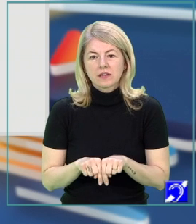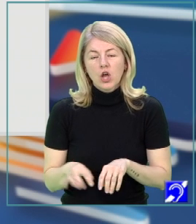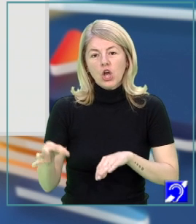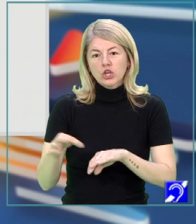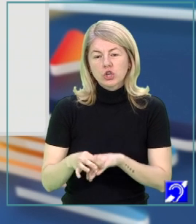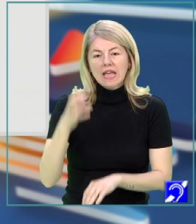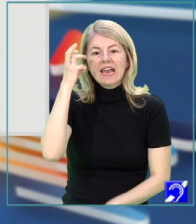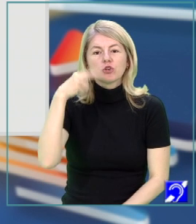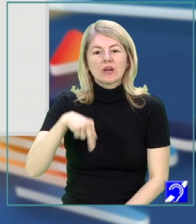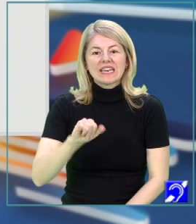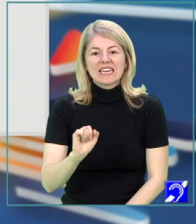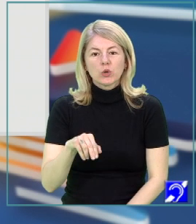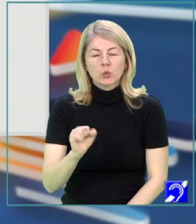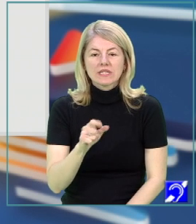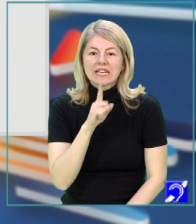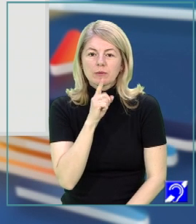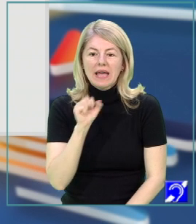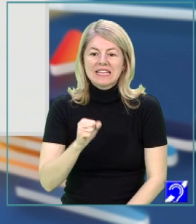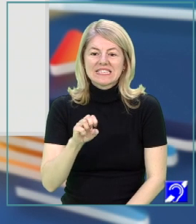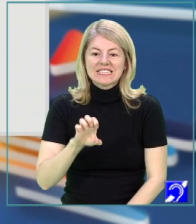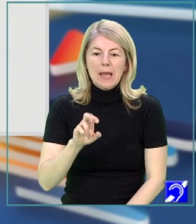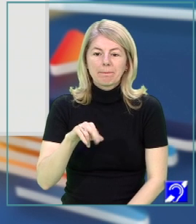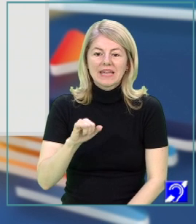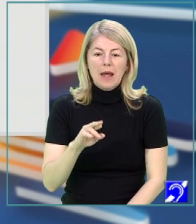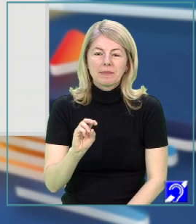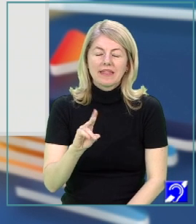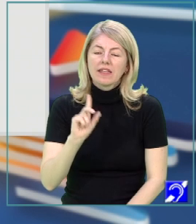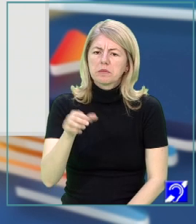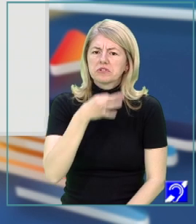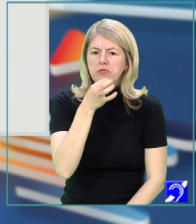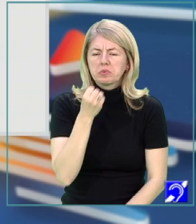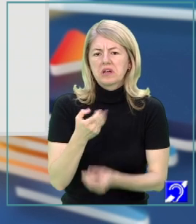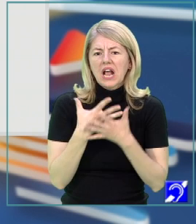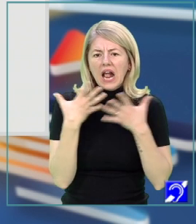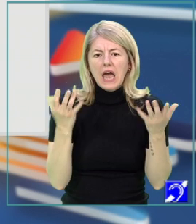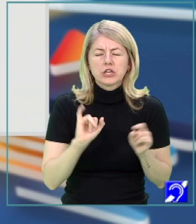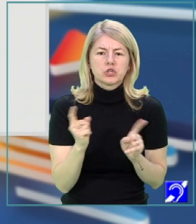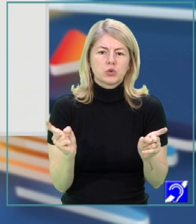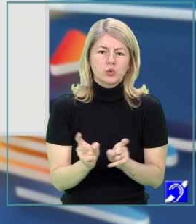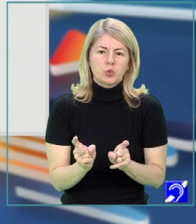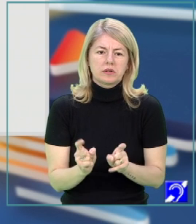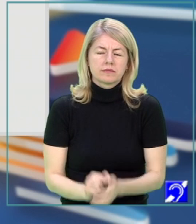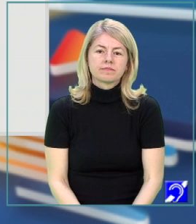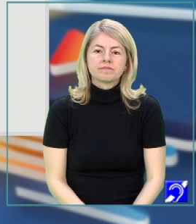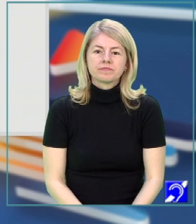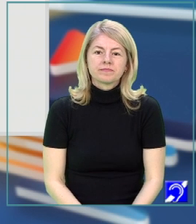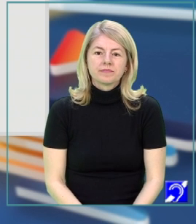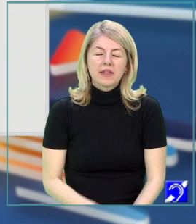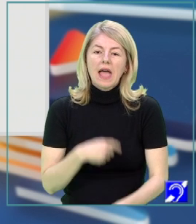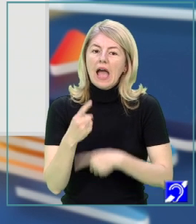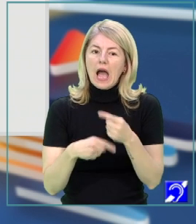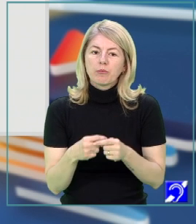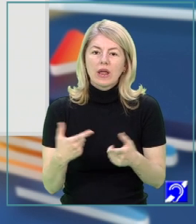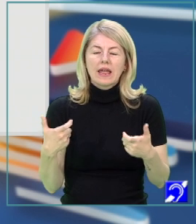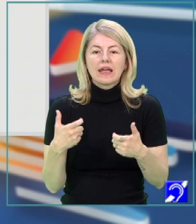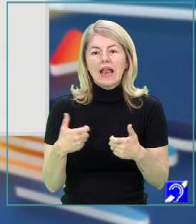soția regelui Ninus se numea Semiramida. Nu uitați că trebuie să formulați răspunsul în enunțuri diferite. Apoi, la